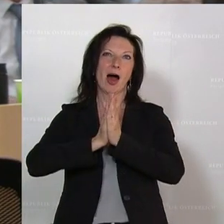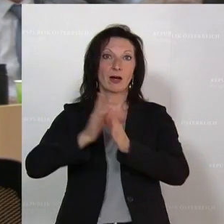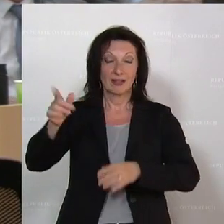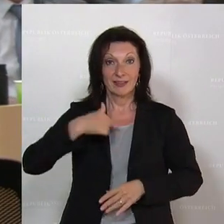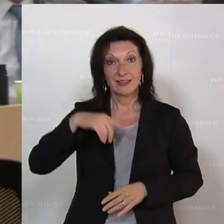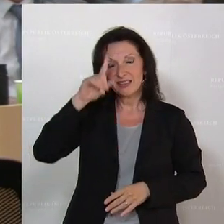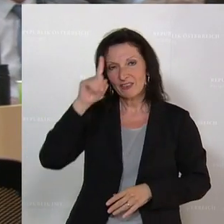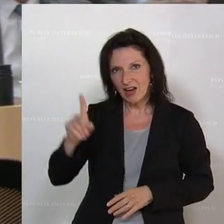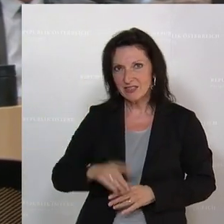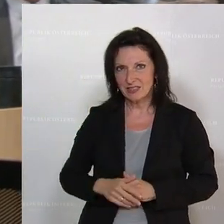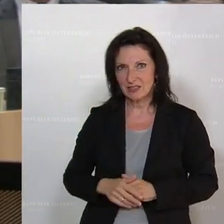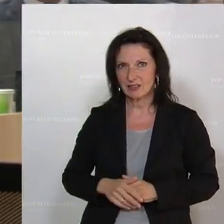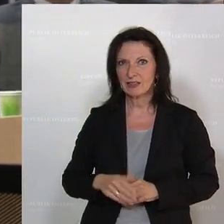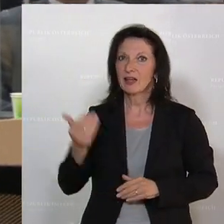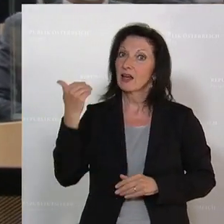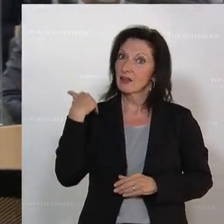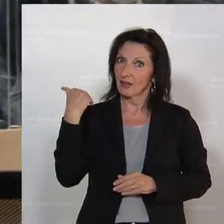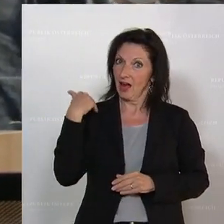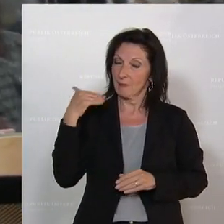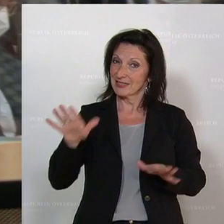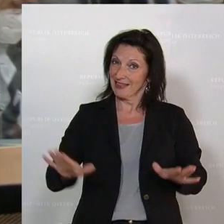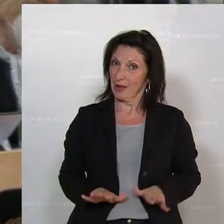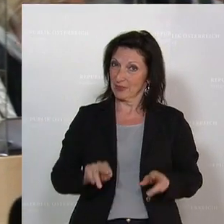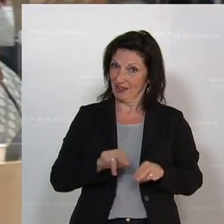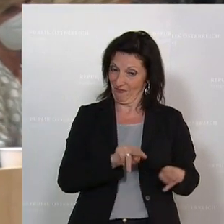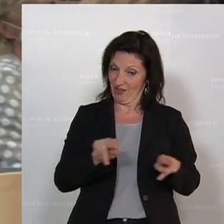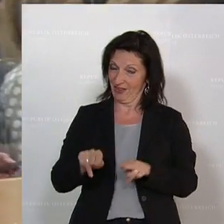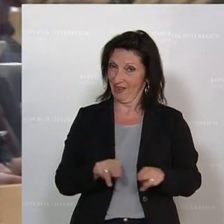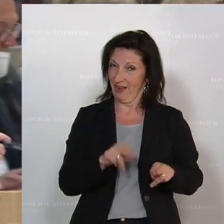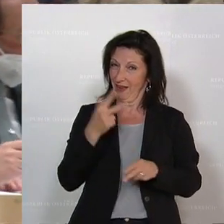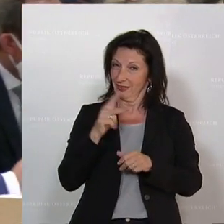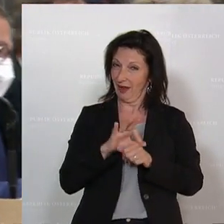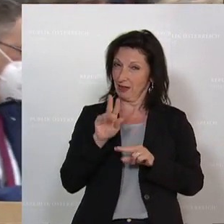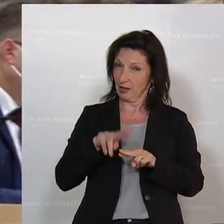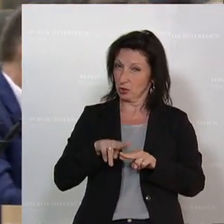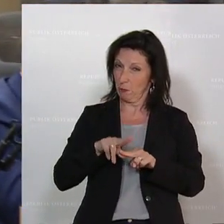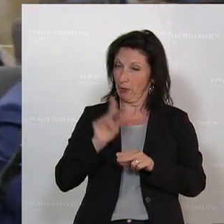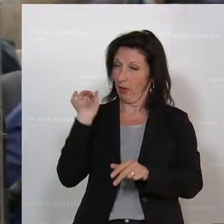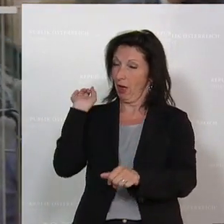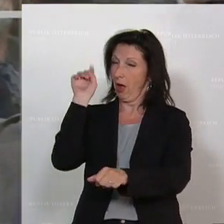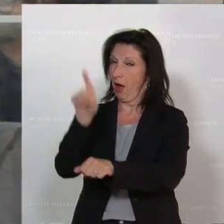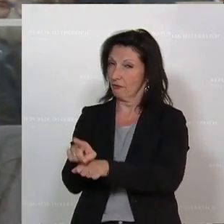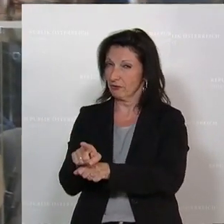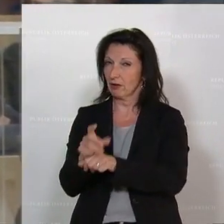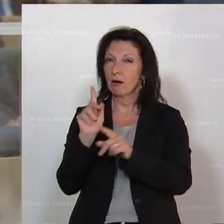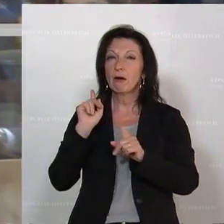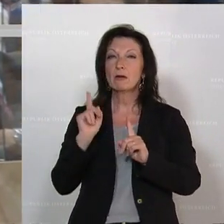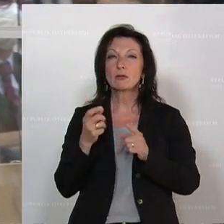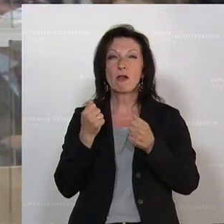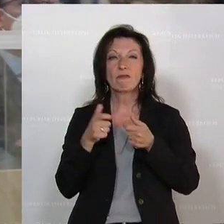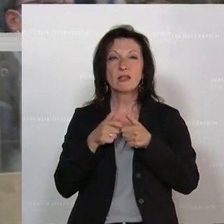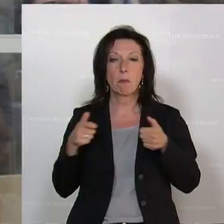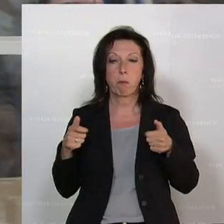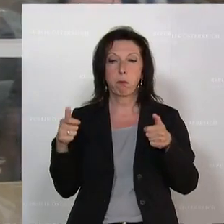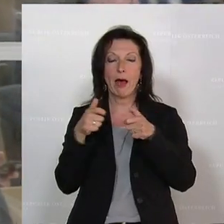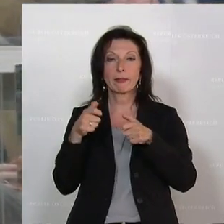nach dem Erscheinen des Ibiza-Videos kommt der Auftrag, Festplatten zu schreddern. Nicht